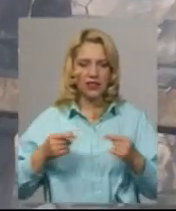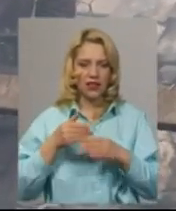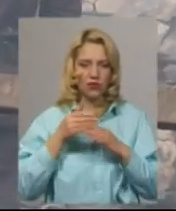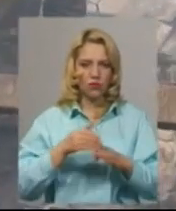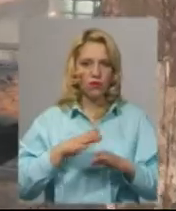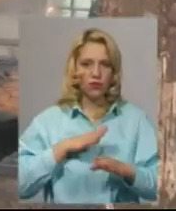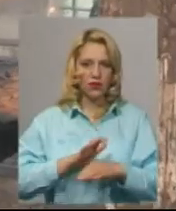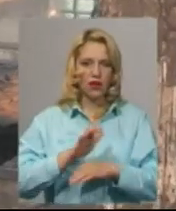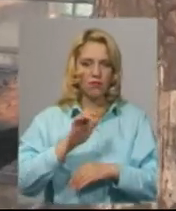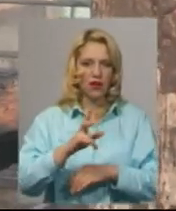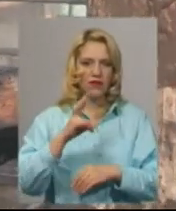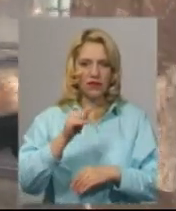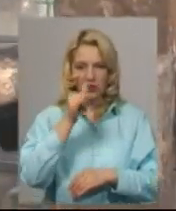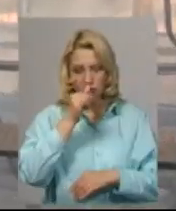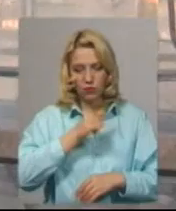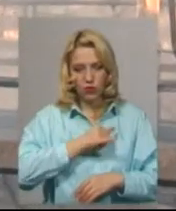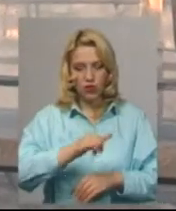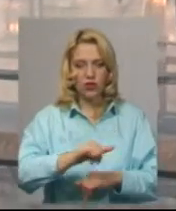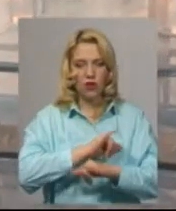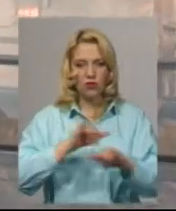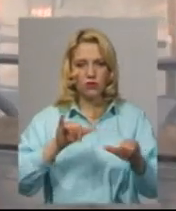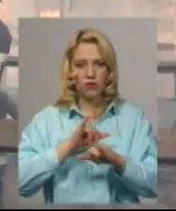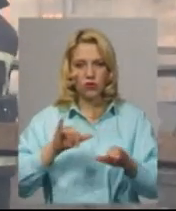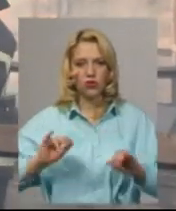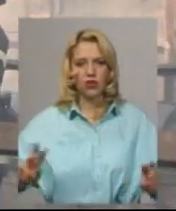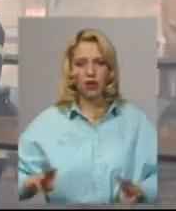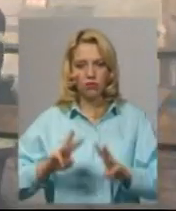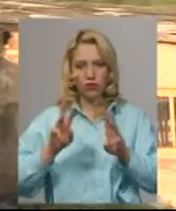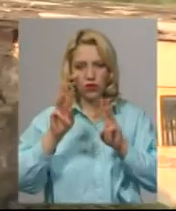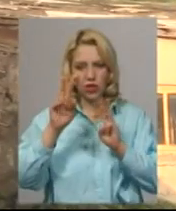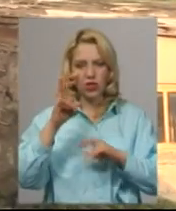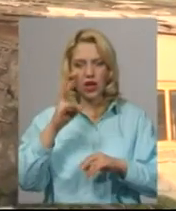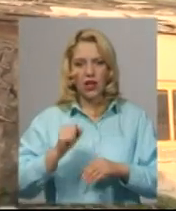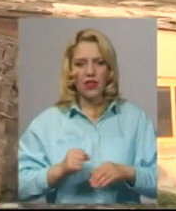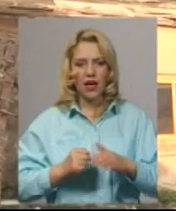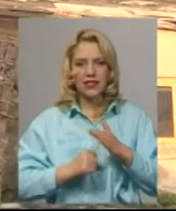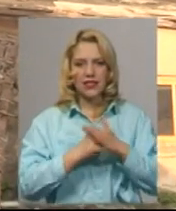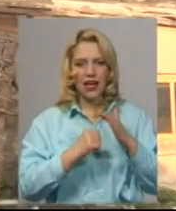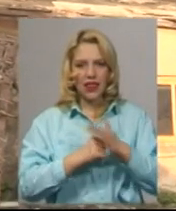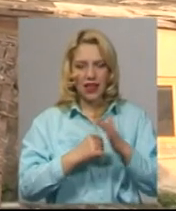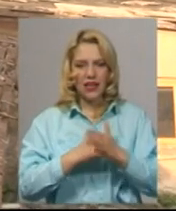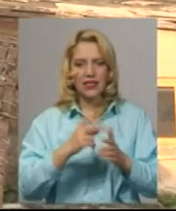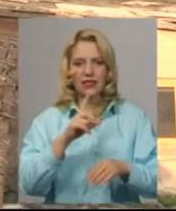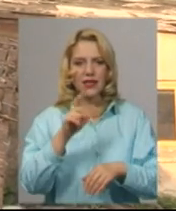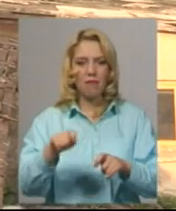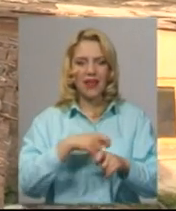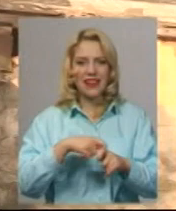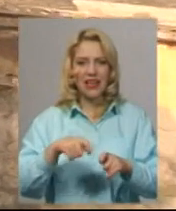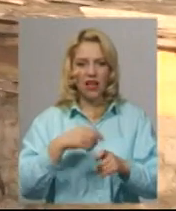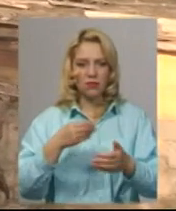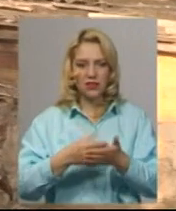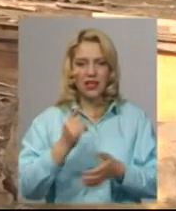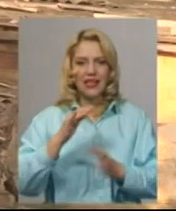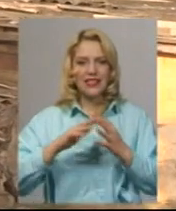направлено на недопущення розповсюдження пожежі на склад з матеріальними цінностями та господарські